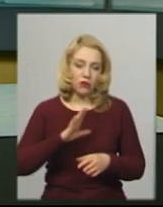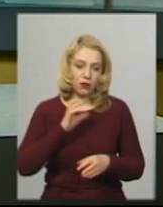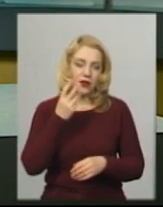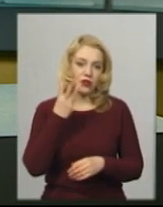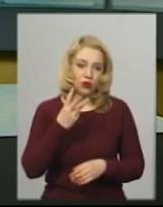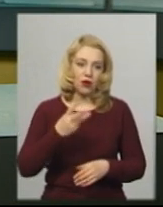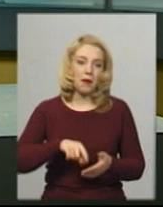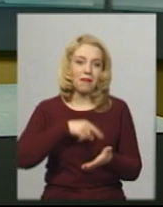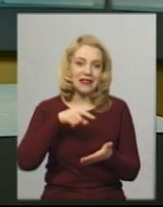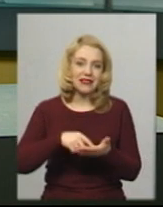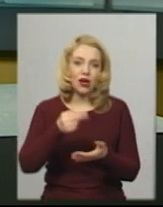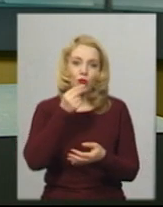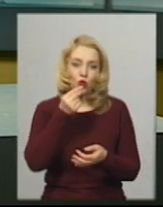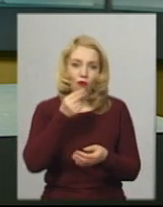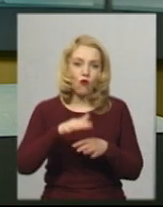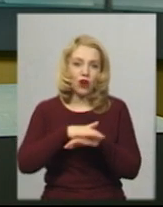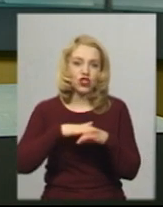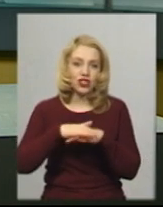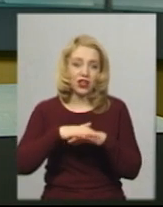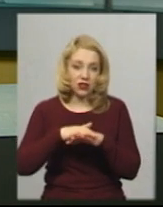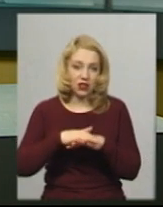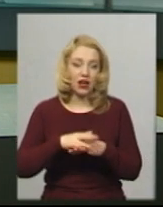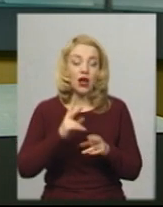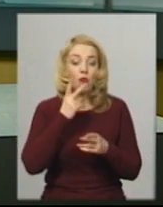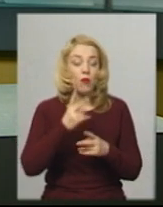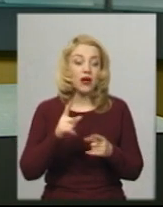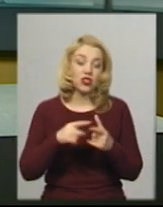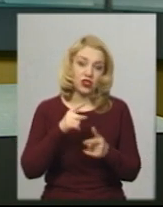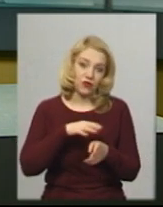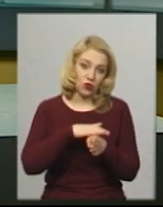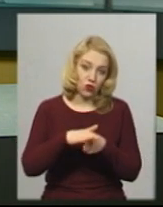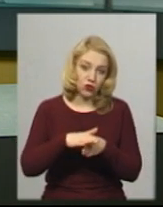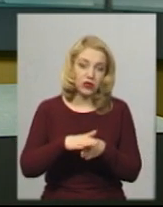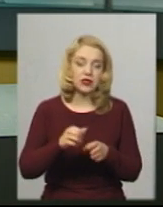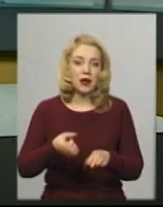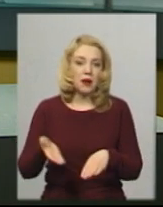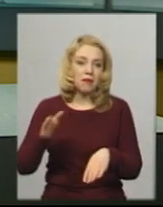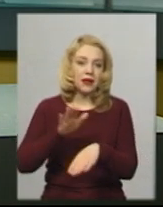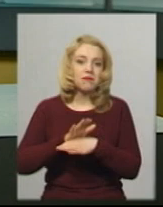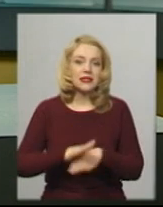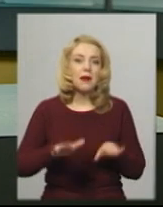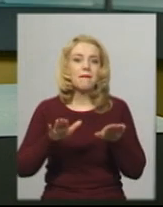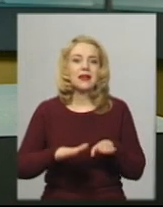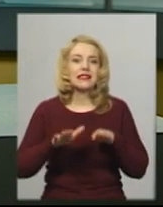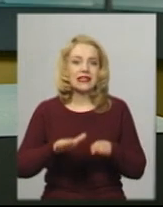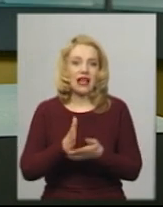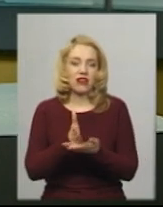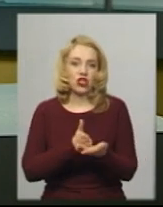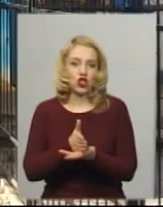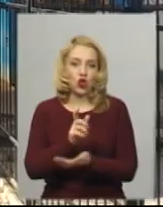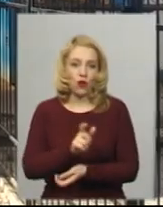продовольчих ринках, аби побачити, як дотримуються на них приписів місцевих чиновників. Подробиці далі у сюжеті.